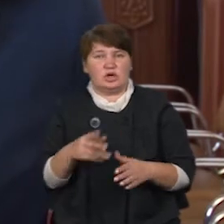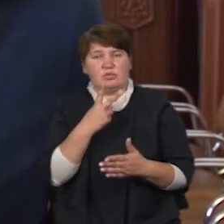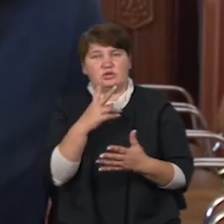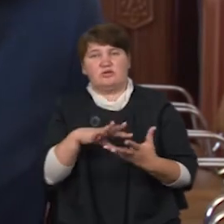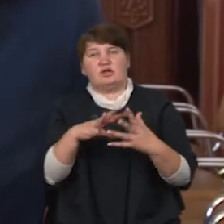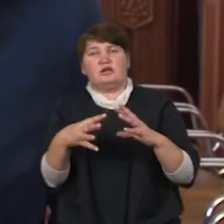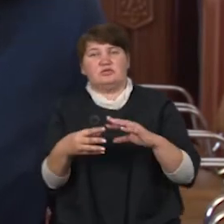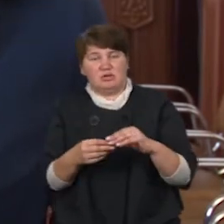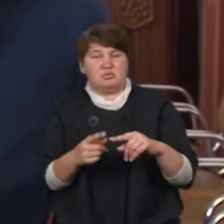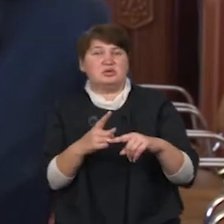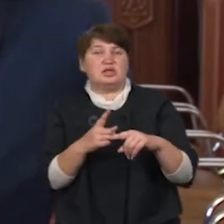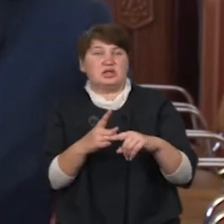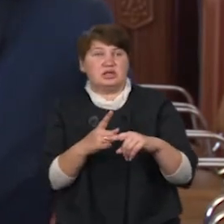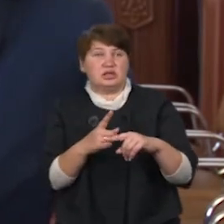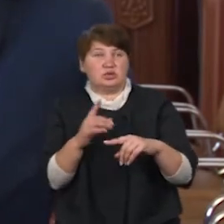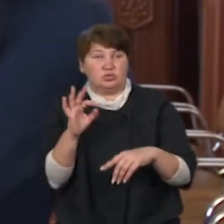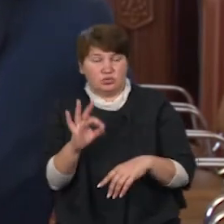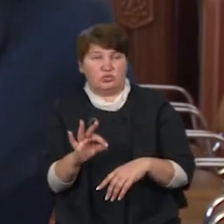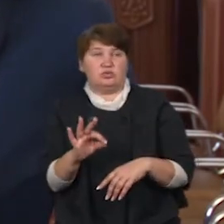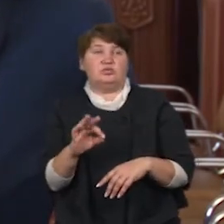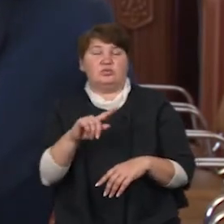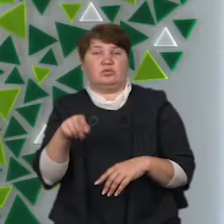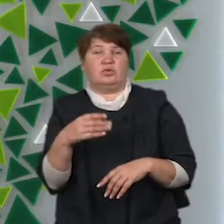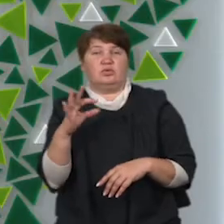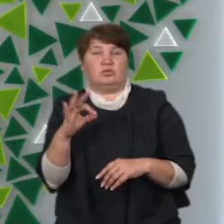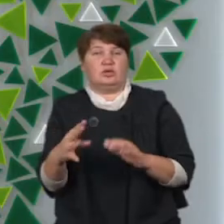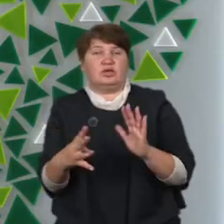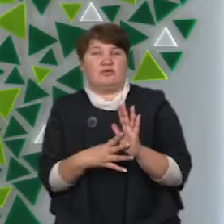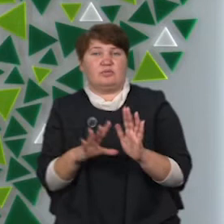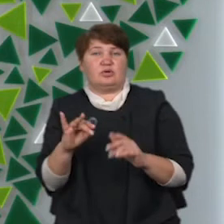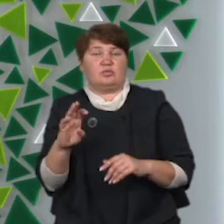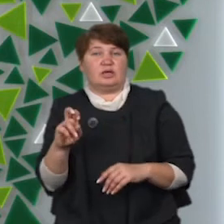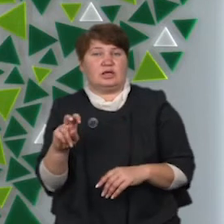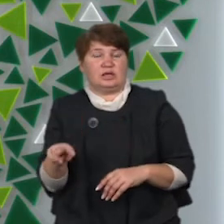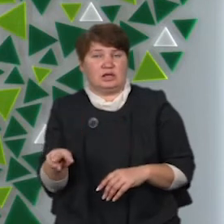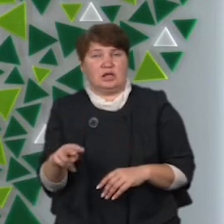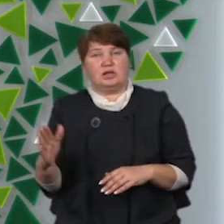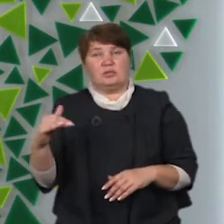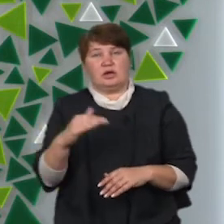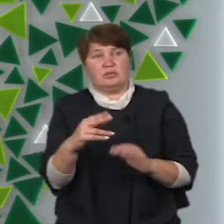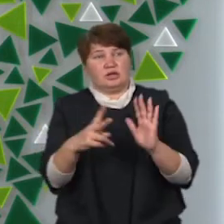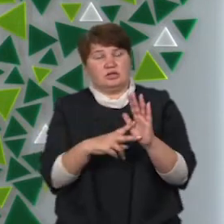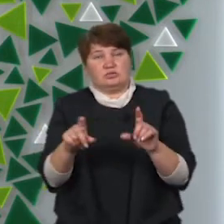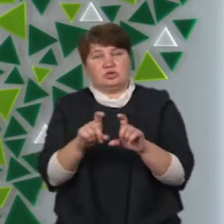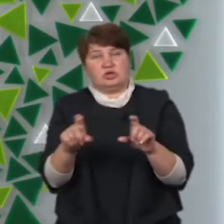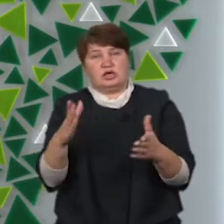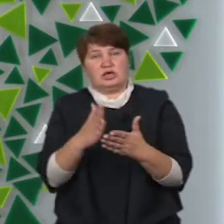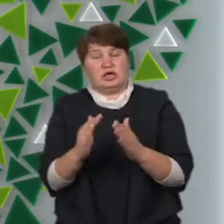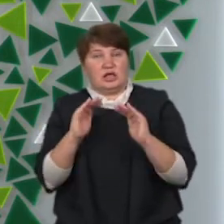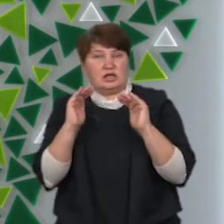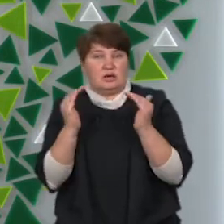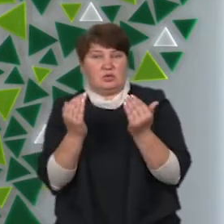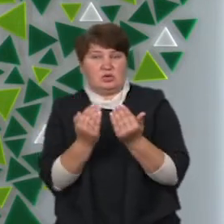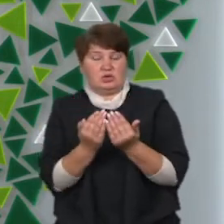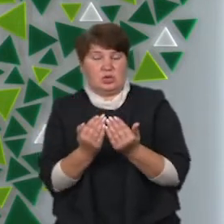позитивний, а саме 0,09 проміли. На Прикарпатті сім шкіл перебувають на самоізоляції.